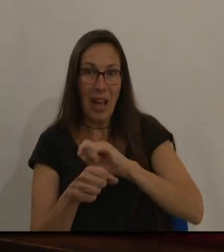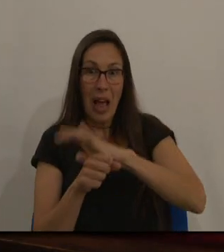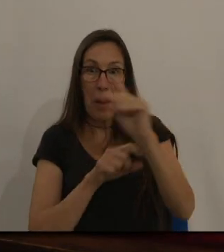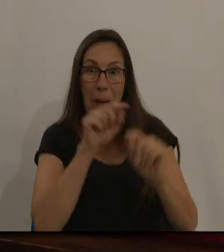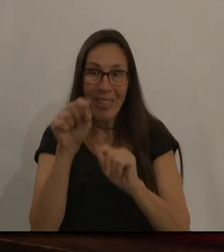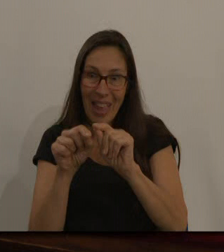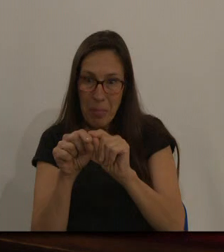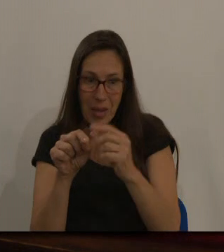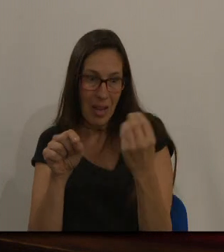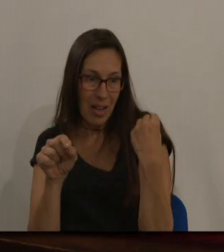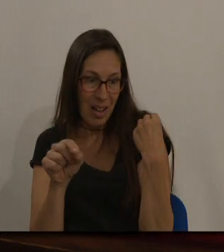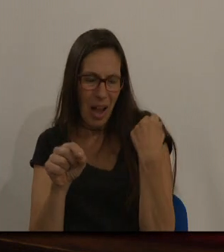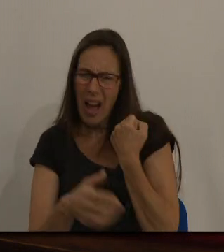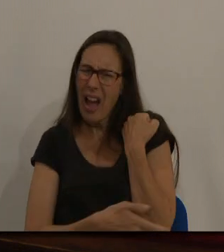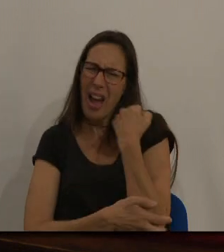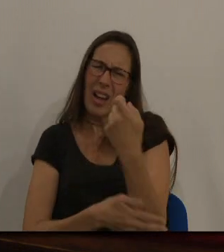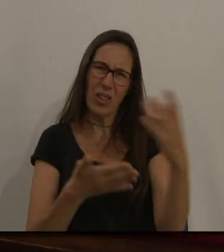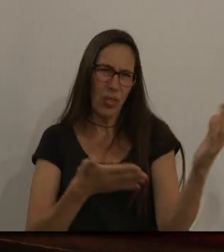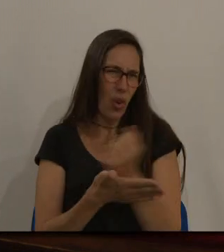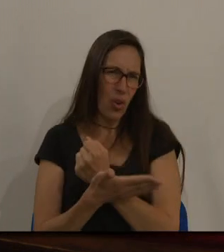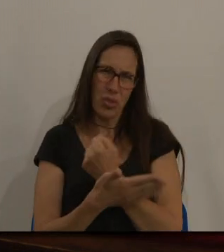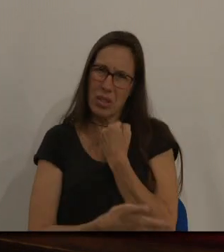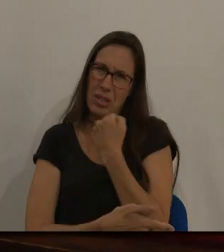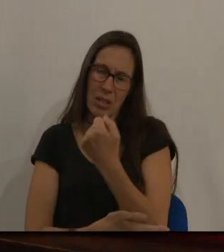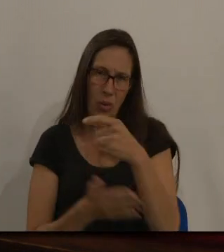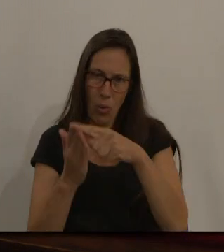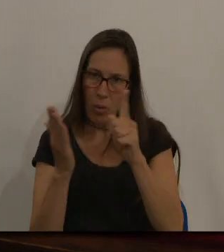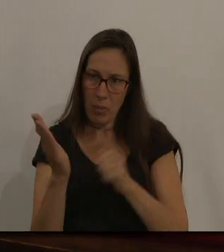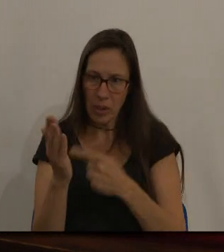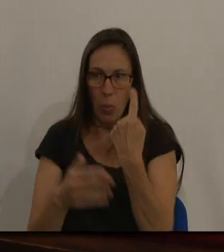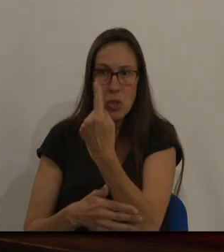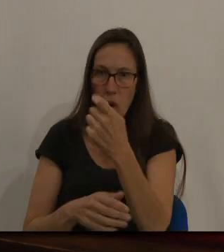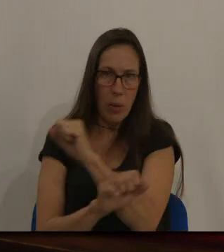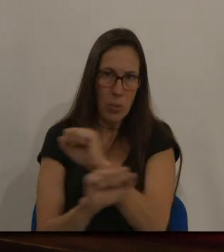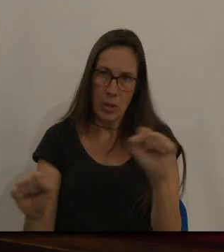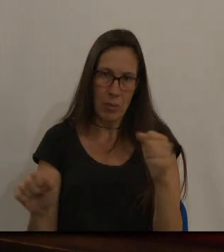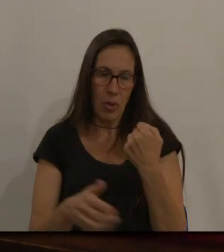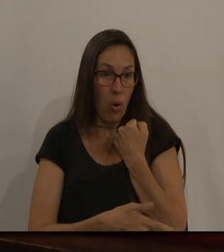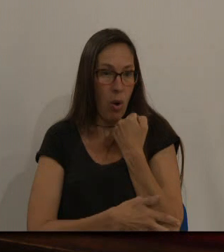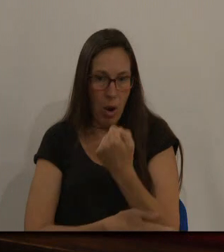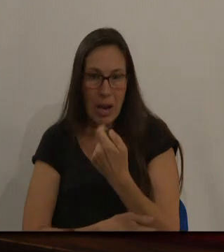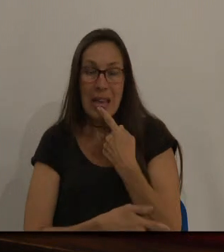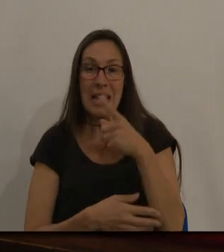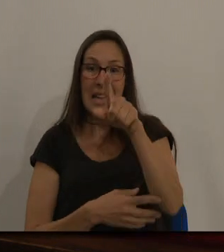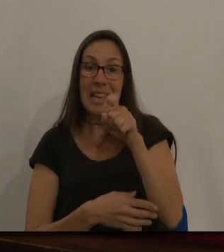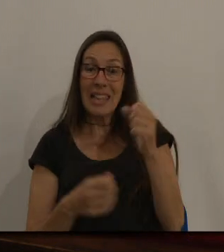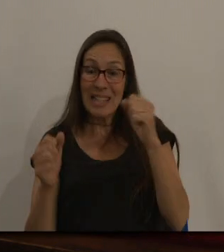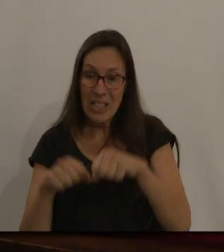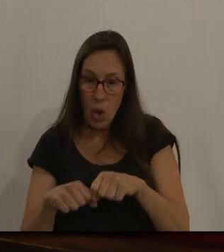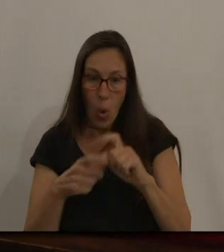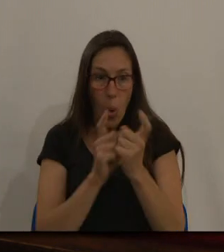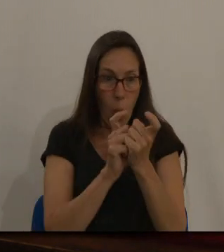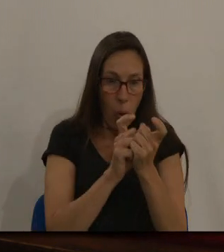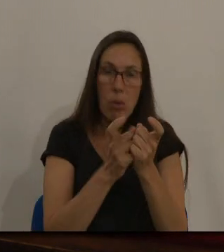tenir el suport de tots els aquí presents, no es va quedar sol en cap moment, i si va haver de prendre decisions i les va haver de consultar, ho va fer.